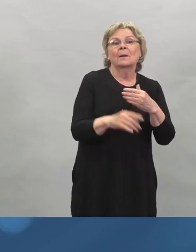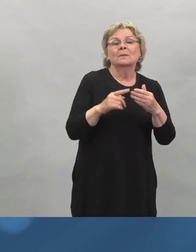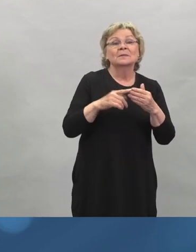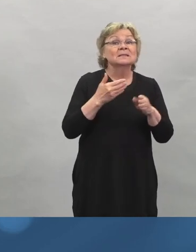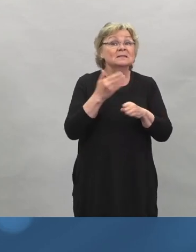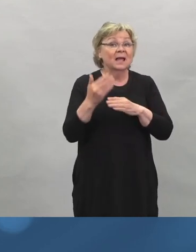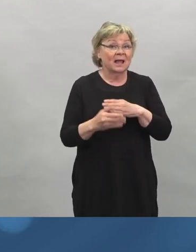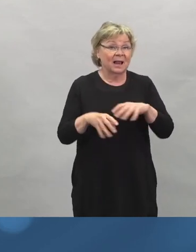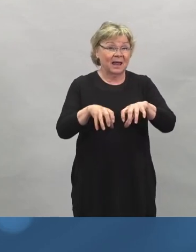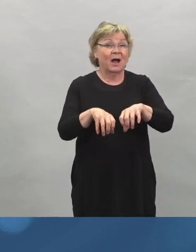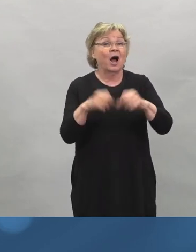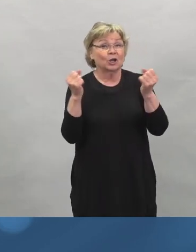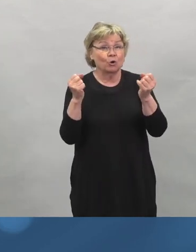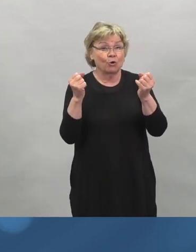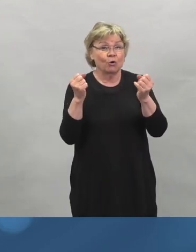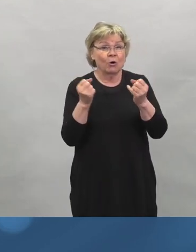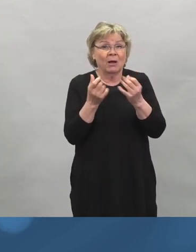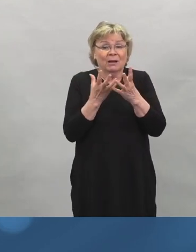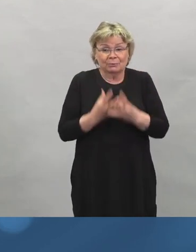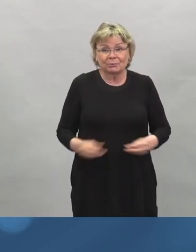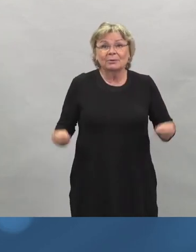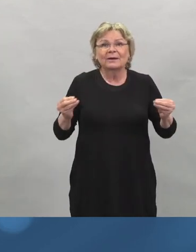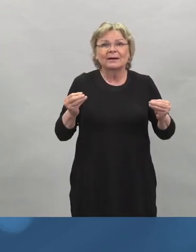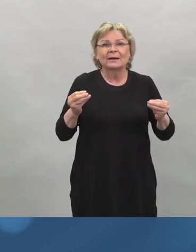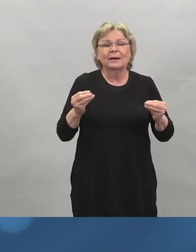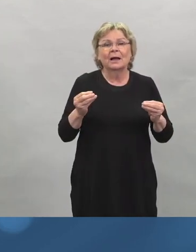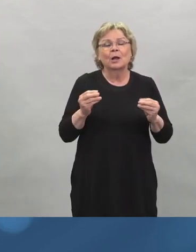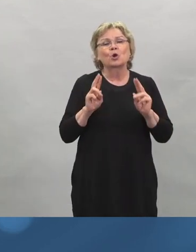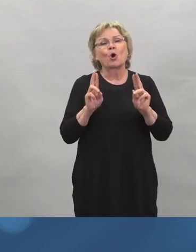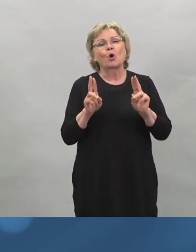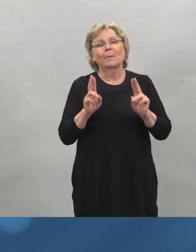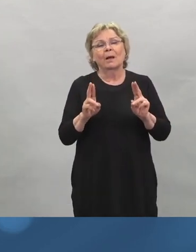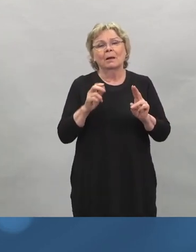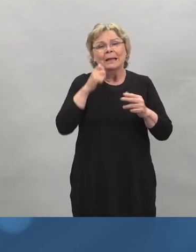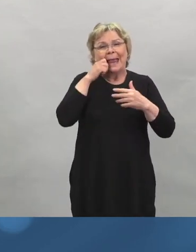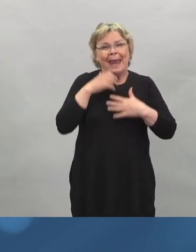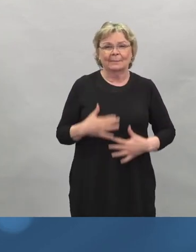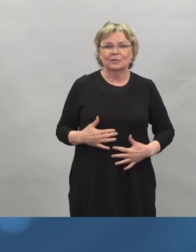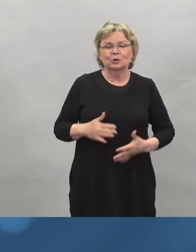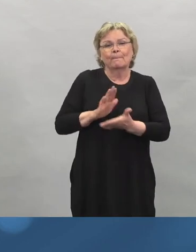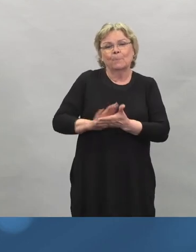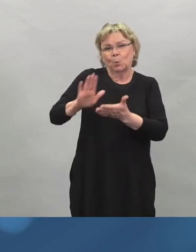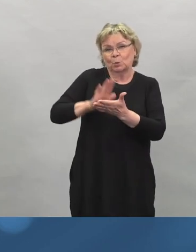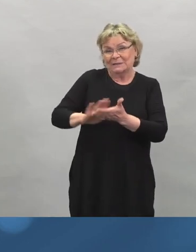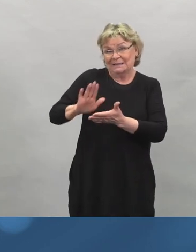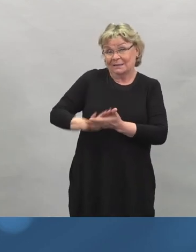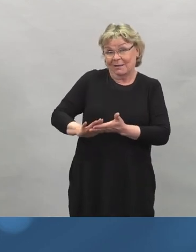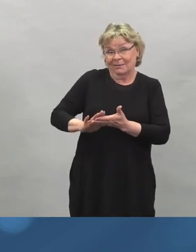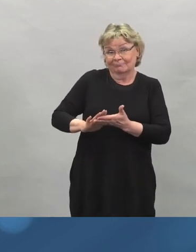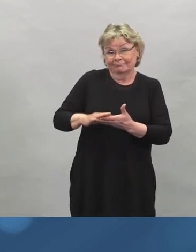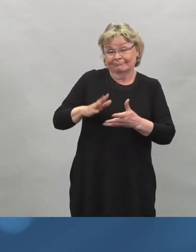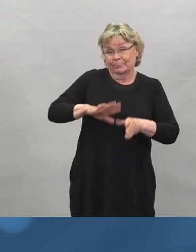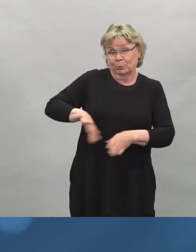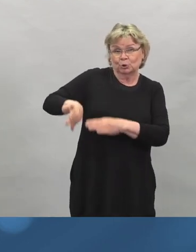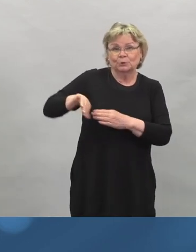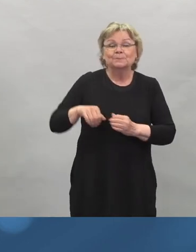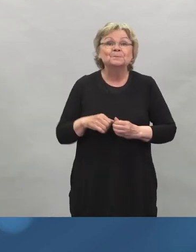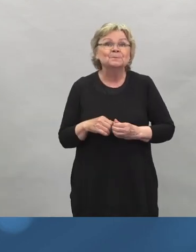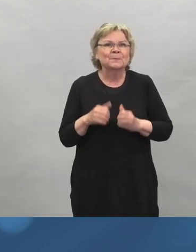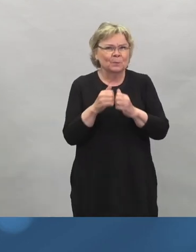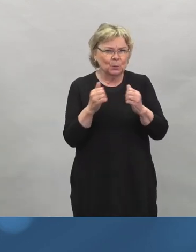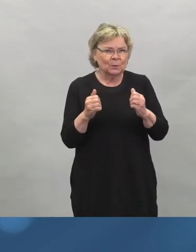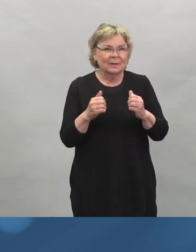niistä sitten elimistä putsaan ne sieltä pois. Eli niistä ei pitäisi jäädä mitään tämmöistä muuta kuin